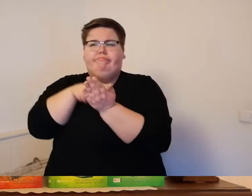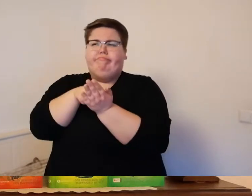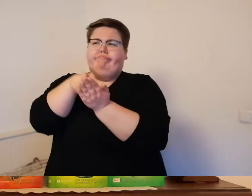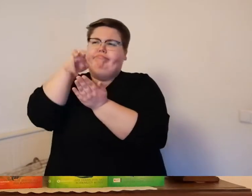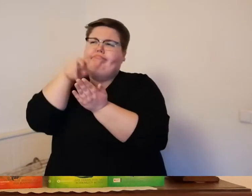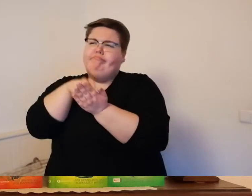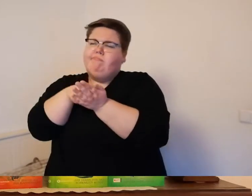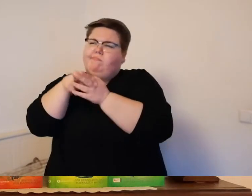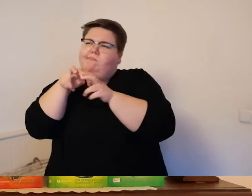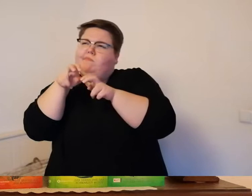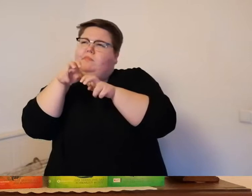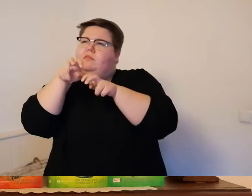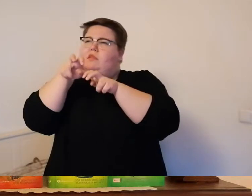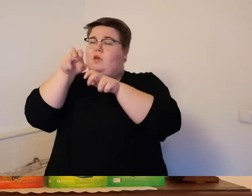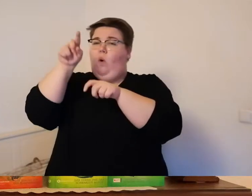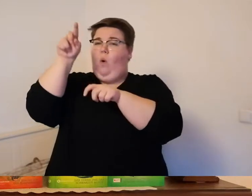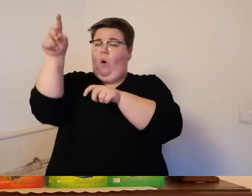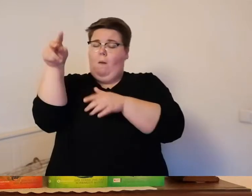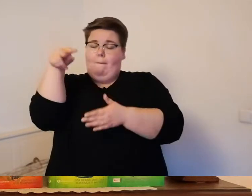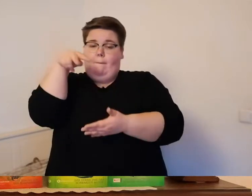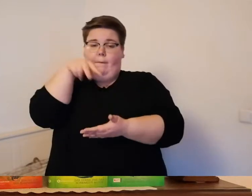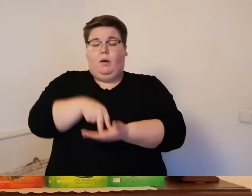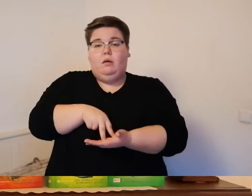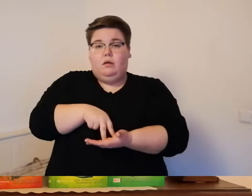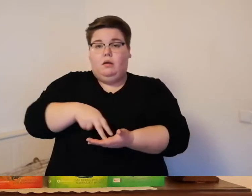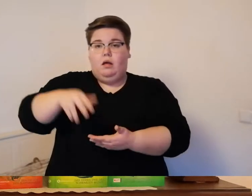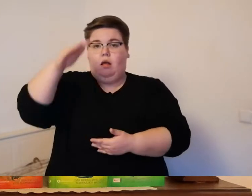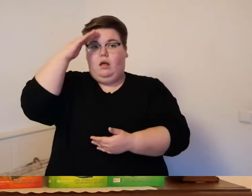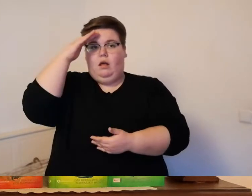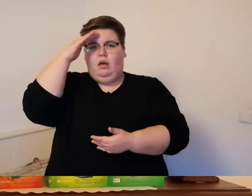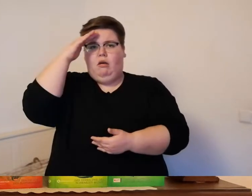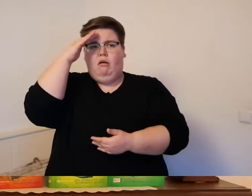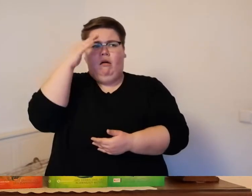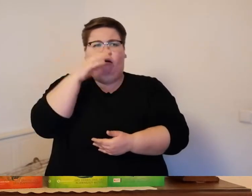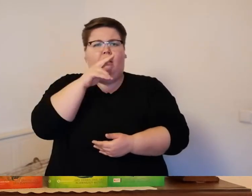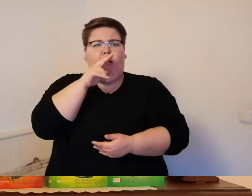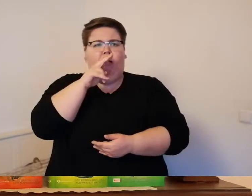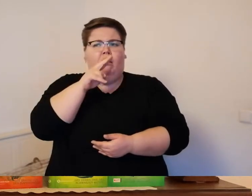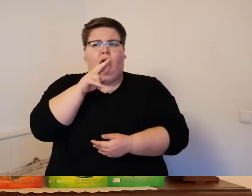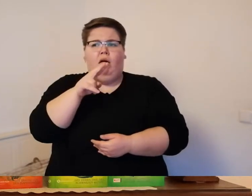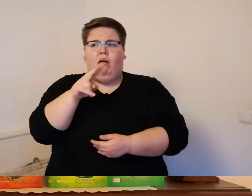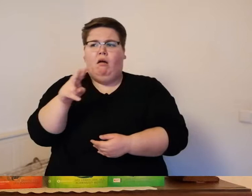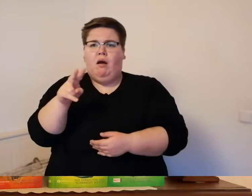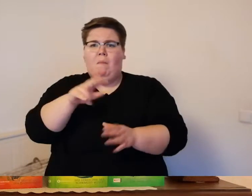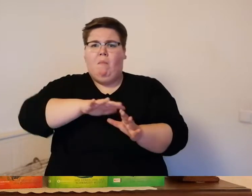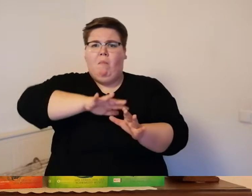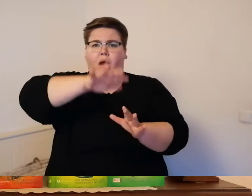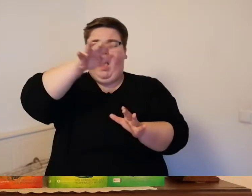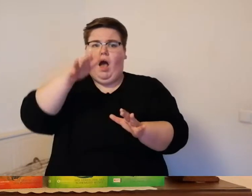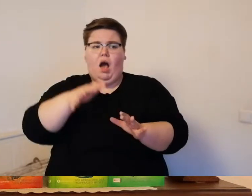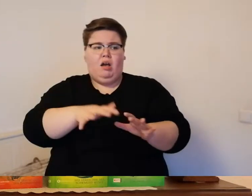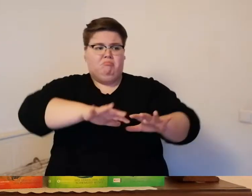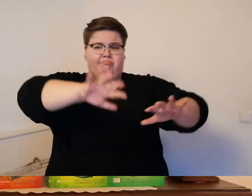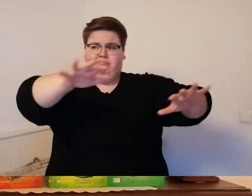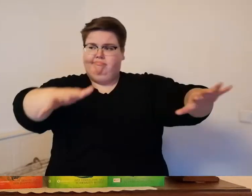nein stöhnte eric auf als er sah dass sich vor ihnen noch viele dutzend andere berge erstreckten